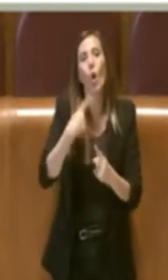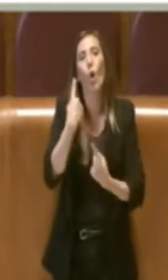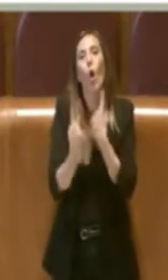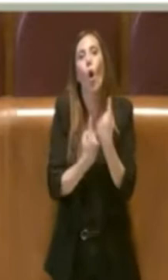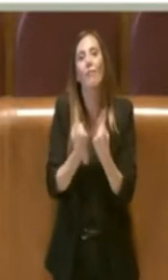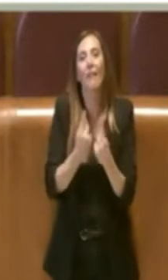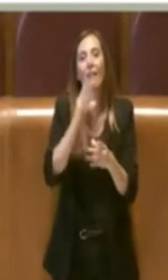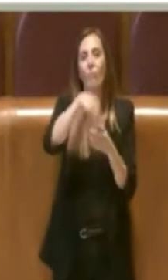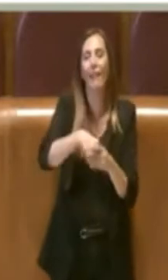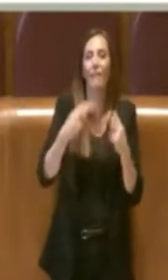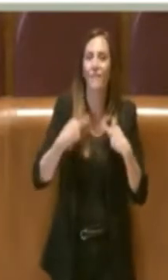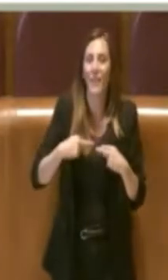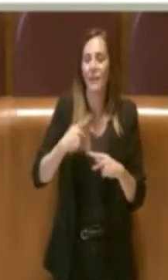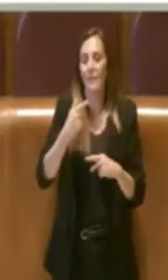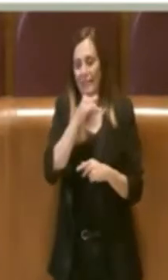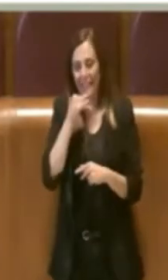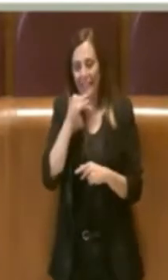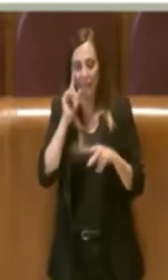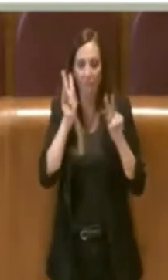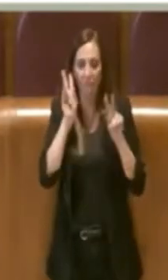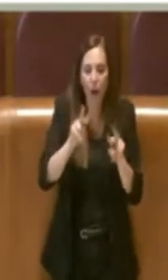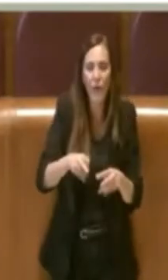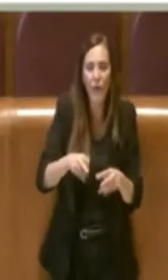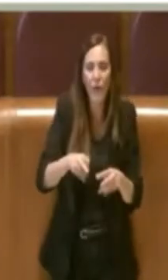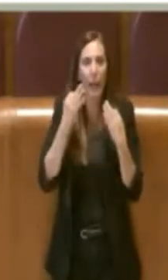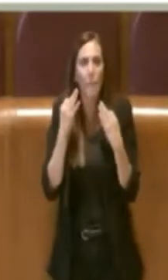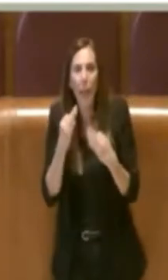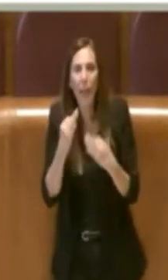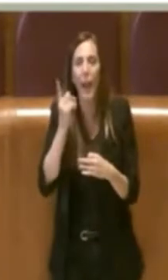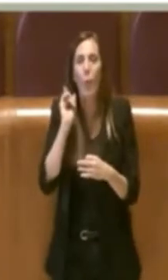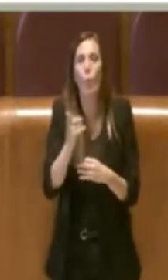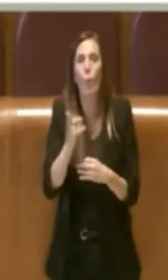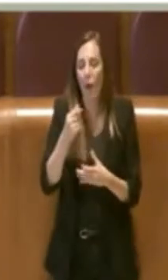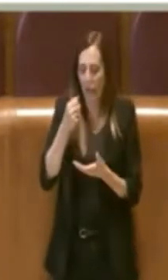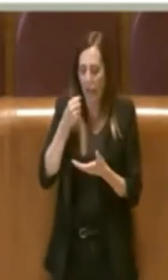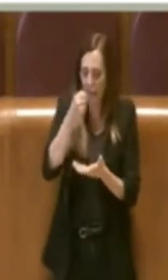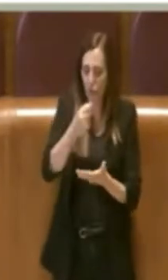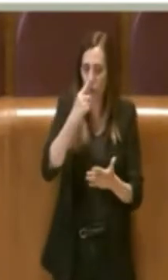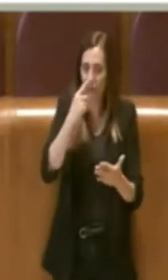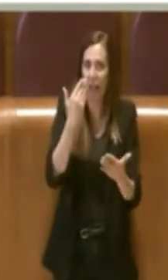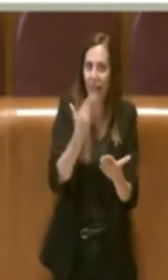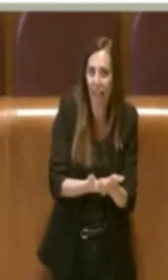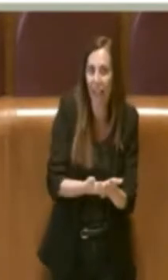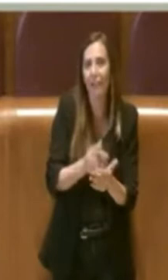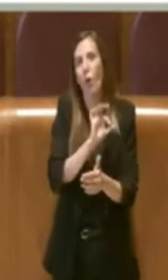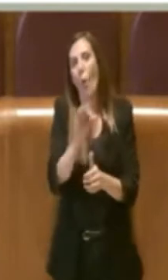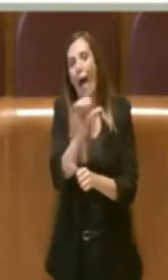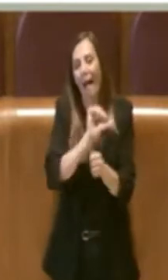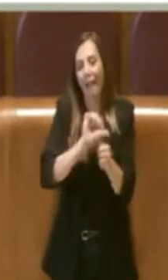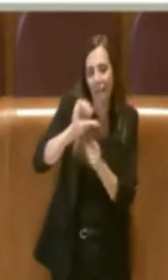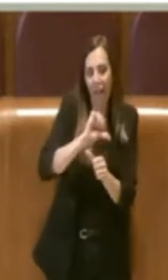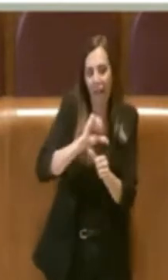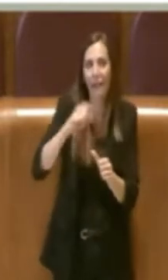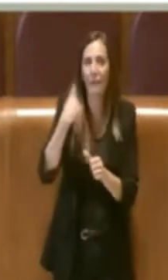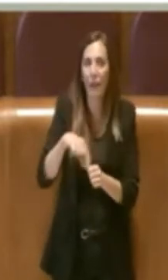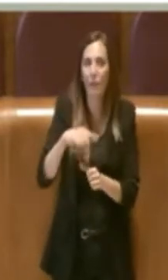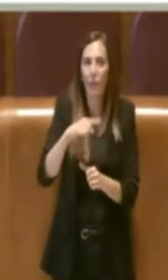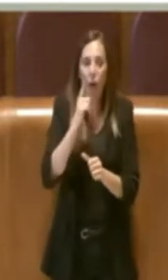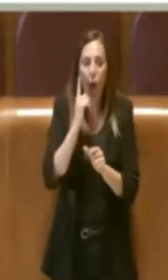la persona vive. Ad esempio vanno valutate attentamente quali sono le possibili risorse alternative attivabili intorno alle persone.